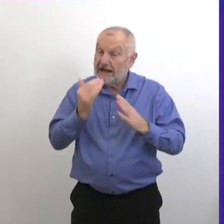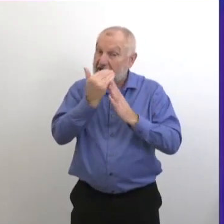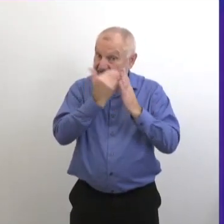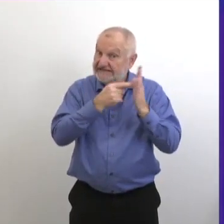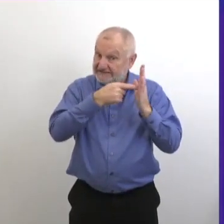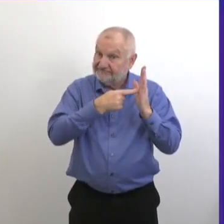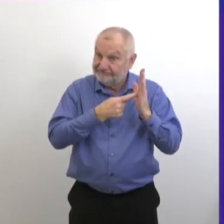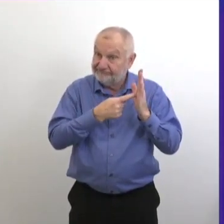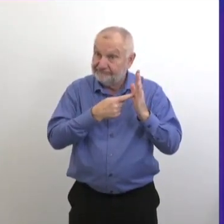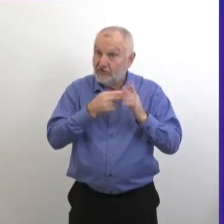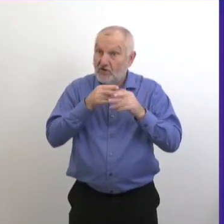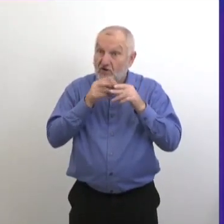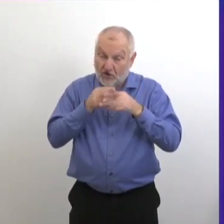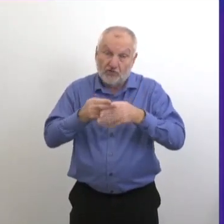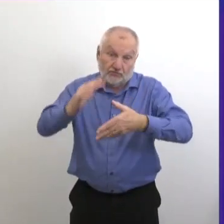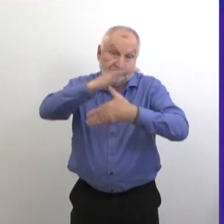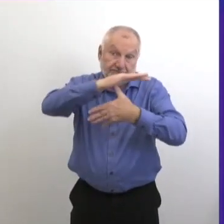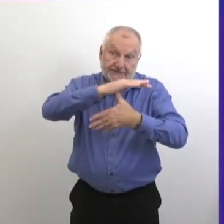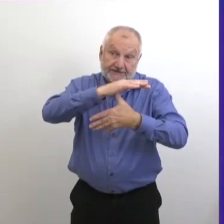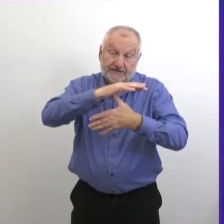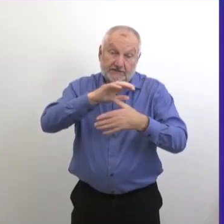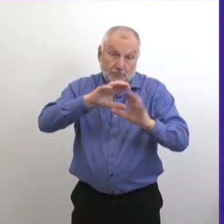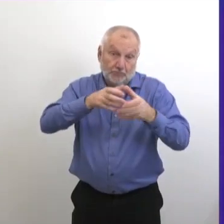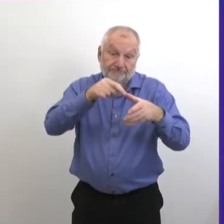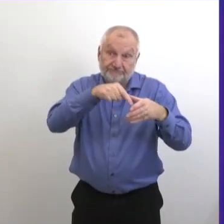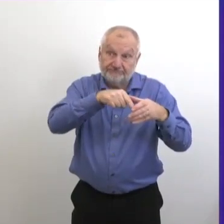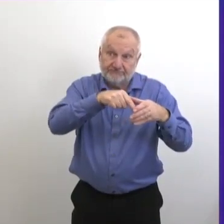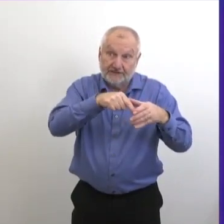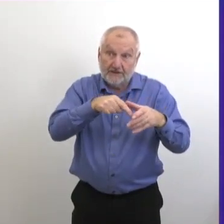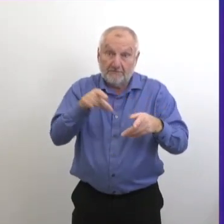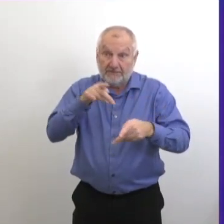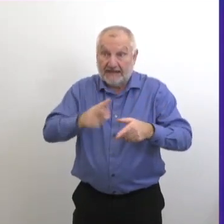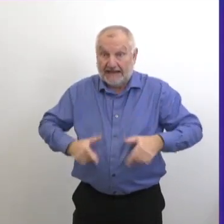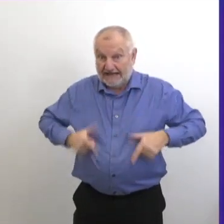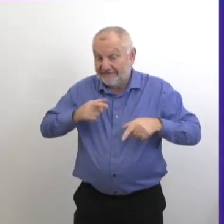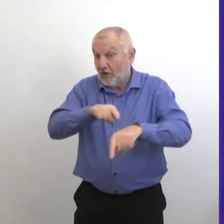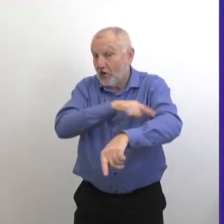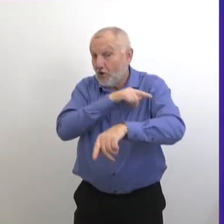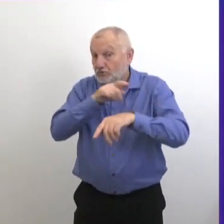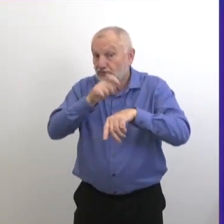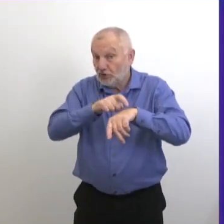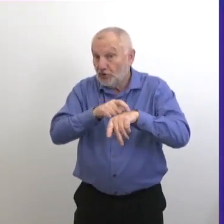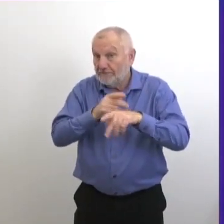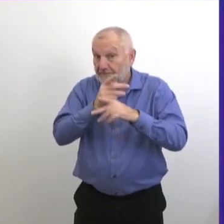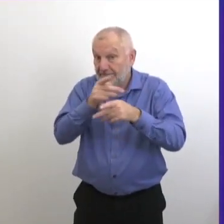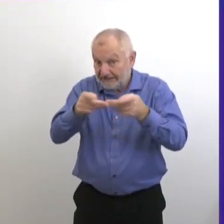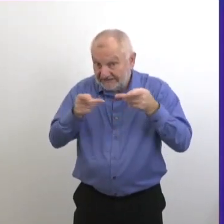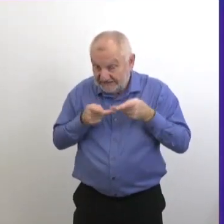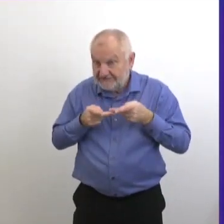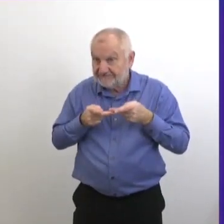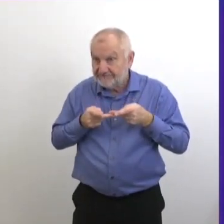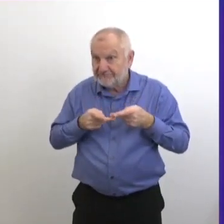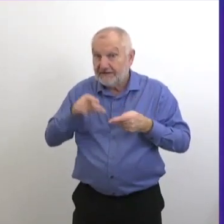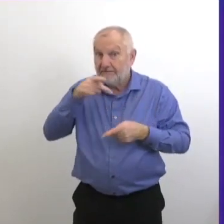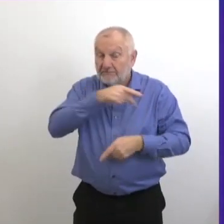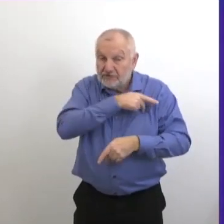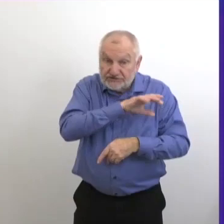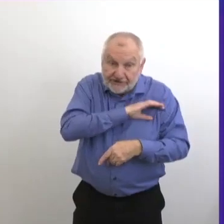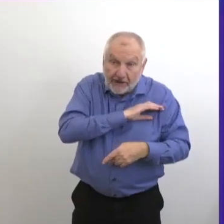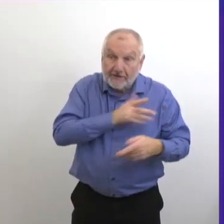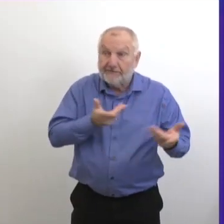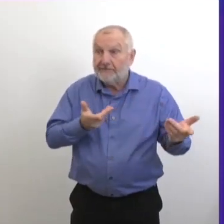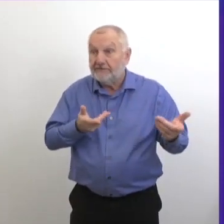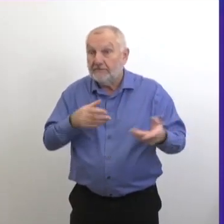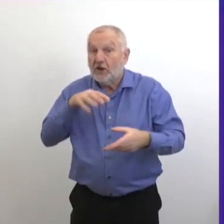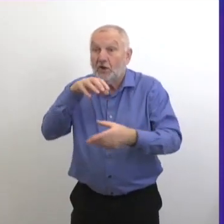comme étant un groupe prioritaire. Donc, toutes les personnes qui vivent dans des établissements de soins à long terme, elles vont tous faire partie de la liste de